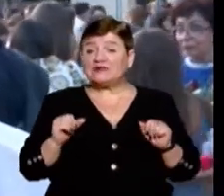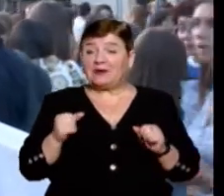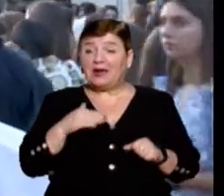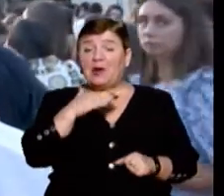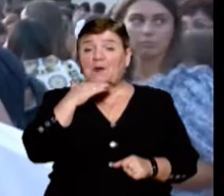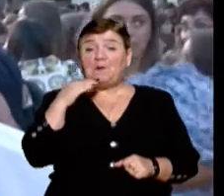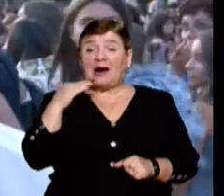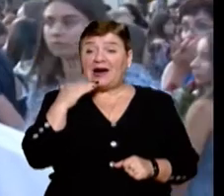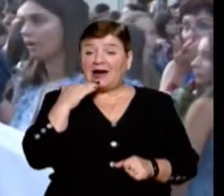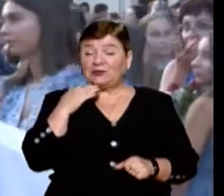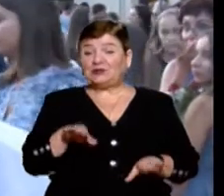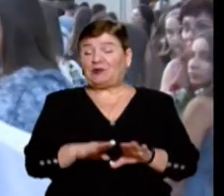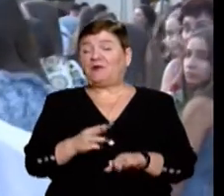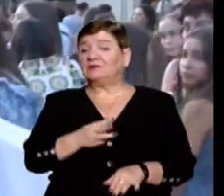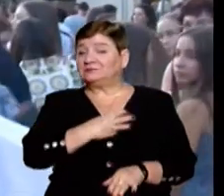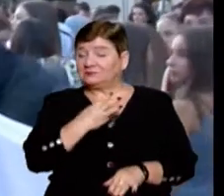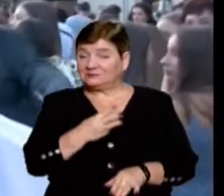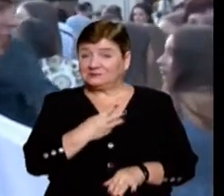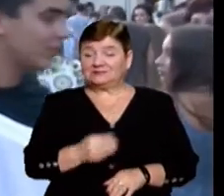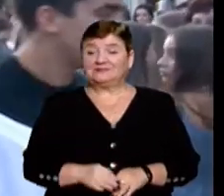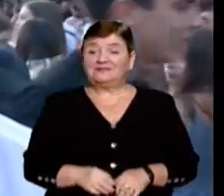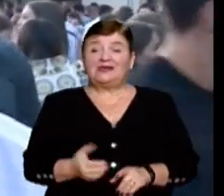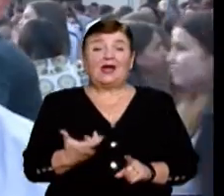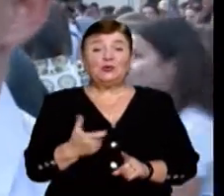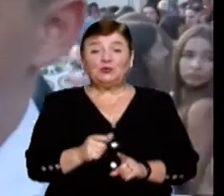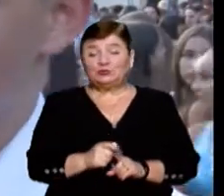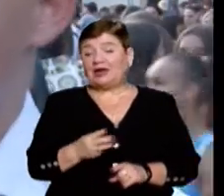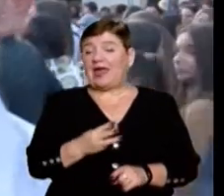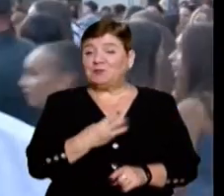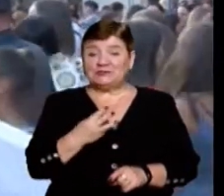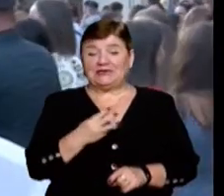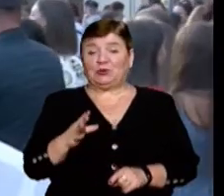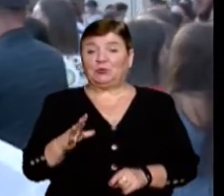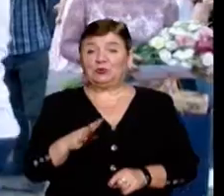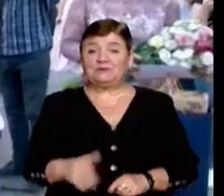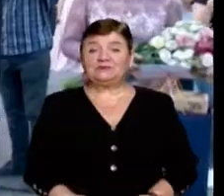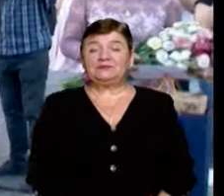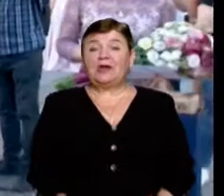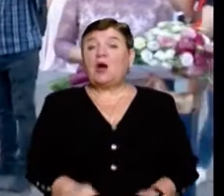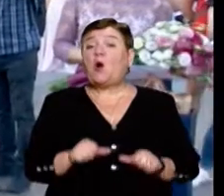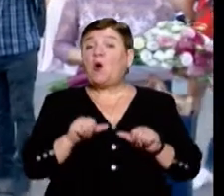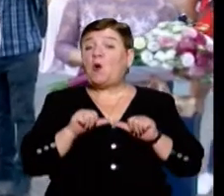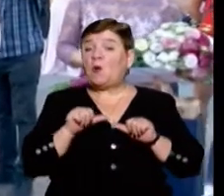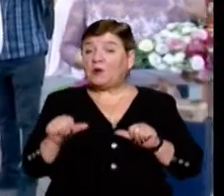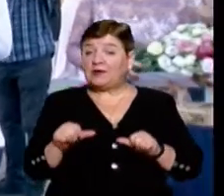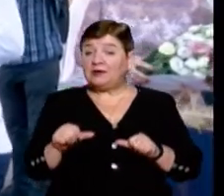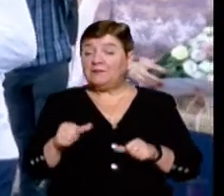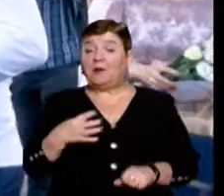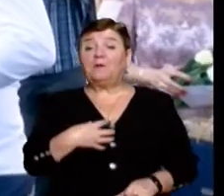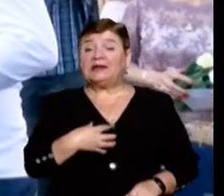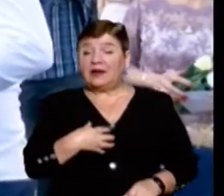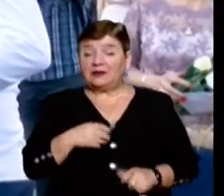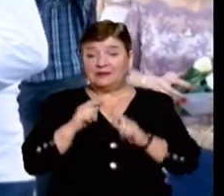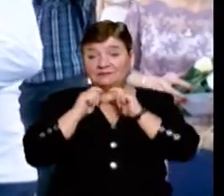Багато дораджувалися там у школі. Дуже емоційне було життя у школі. Окрім медалей, нагородили дипломом